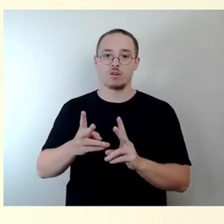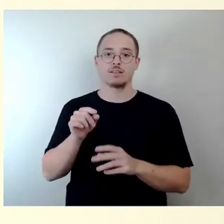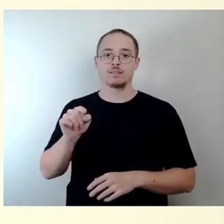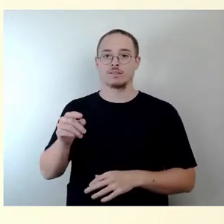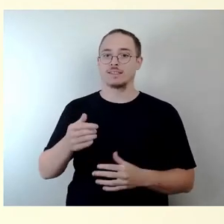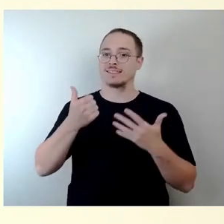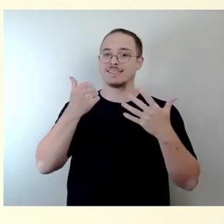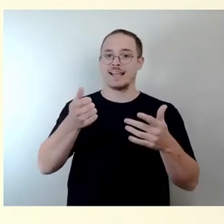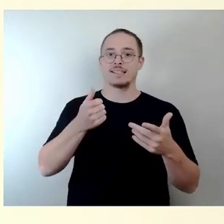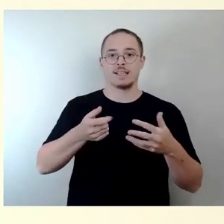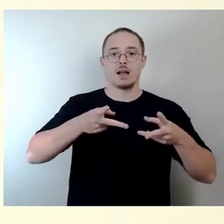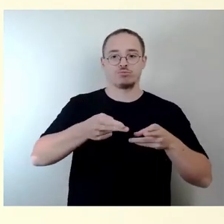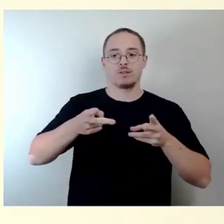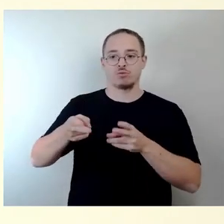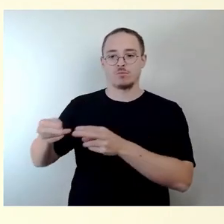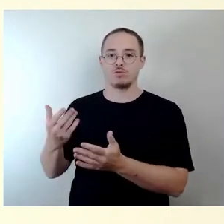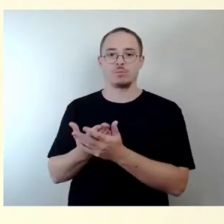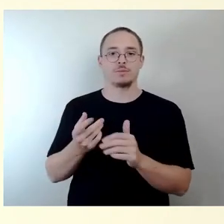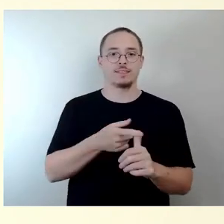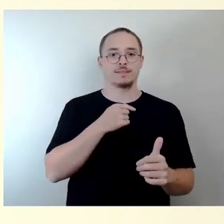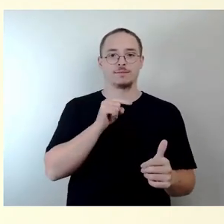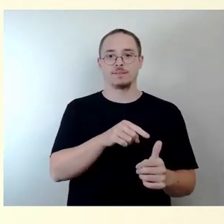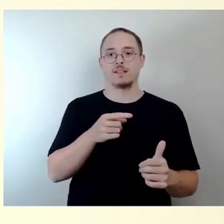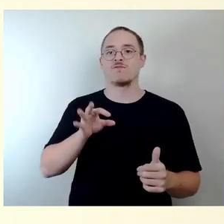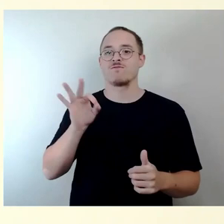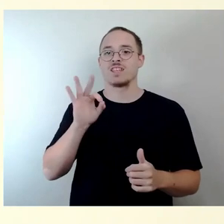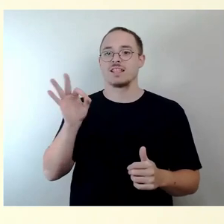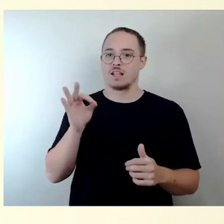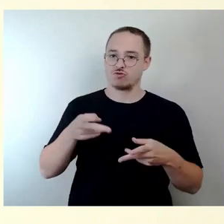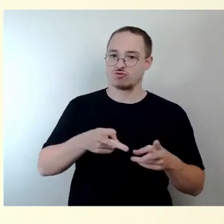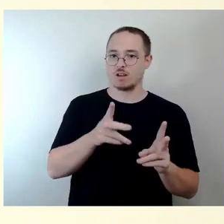ist der von der Fiedlerstraße. Da gibt es einen Stadtratsbeschluss aus 2008.